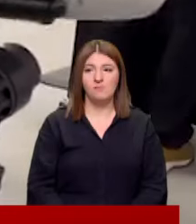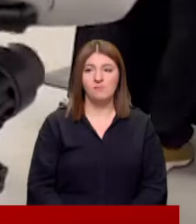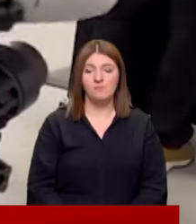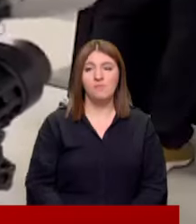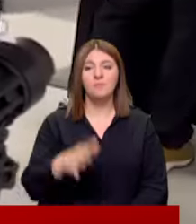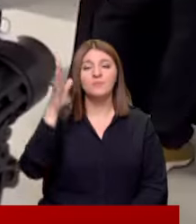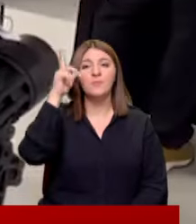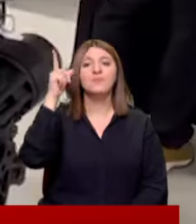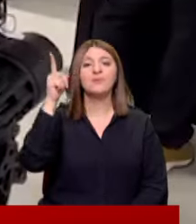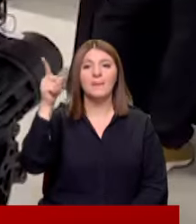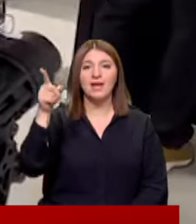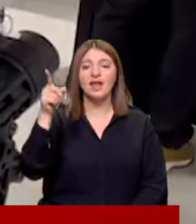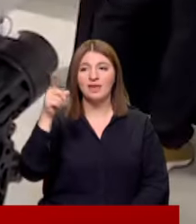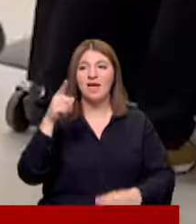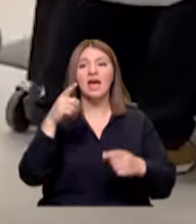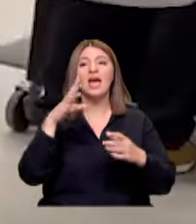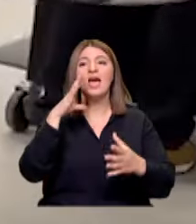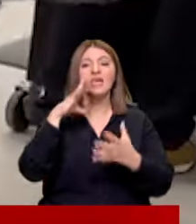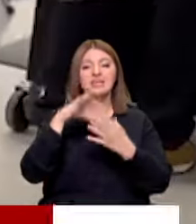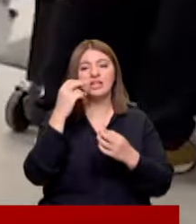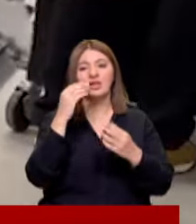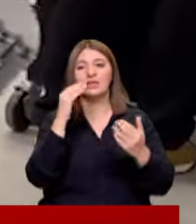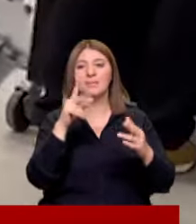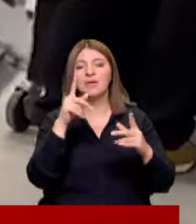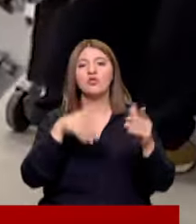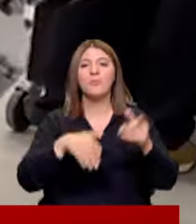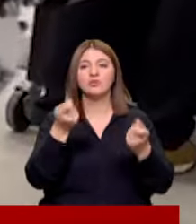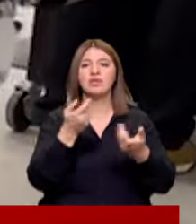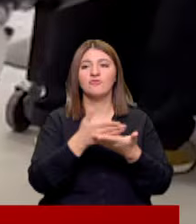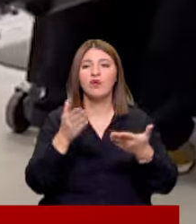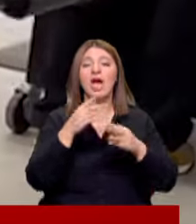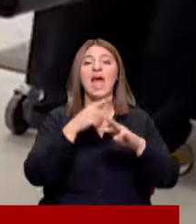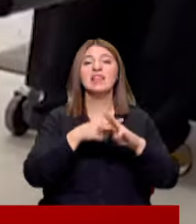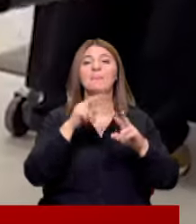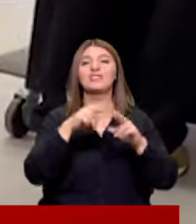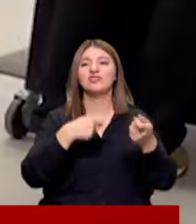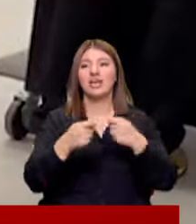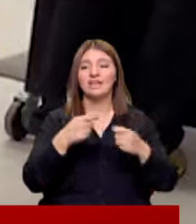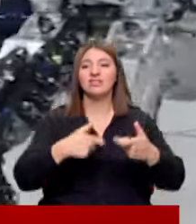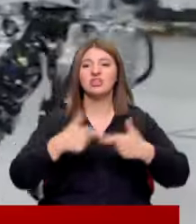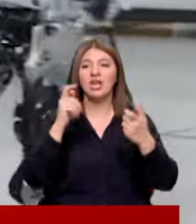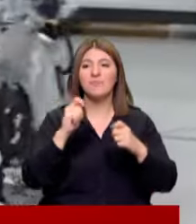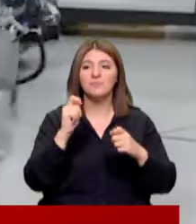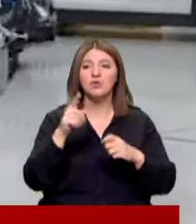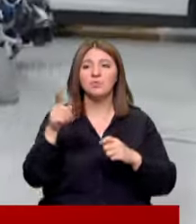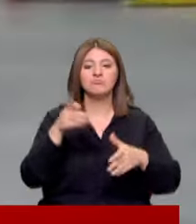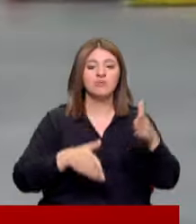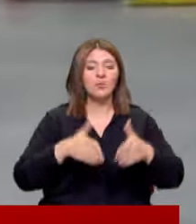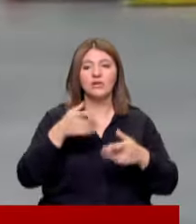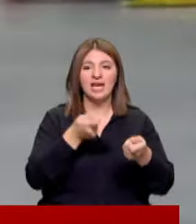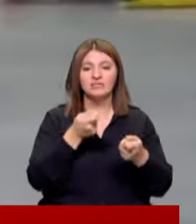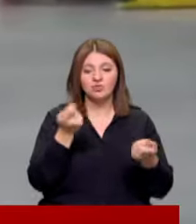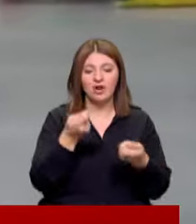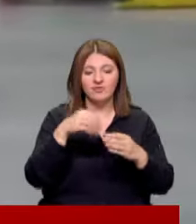Amerika Birleşik Devletleri'nde insansı robot alanında çalışmalar sürüyor Elon Musk'ın şirketi geliştirdiği Optimus'un eğitiminde